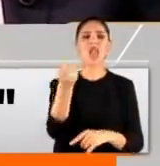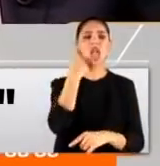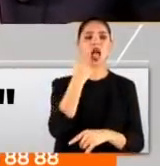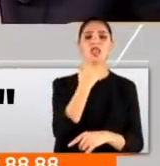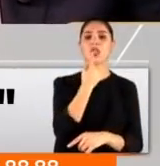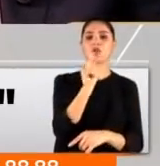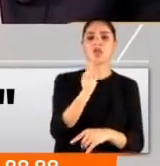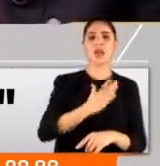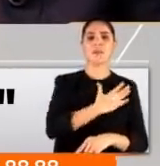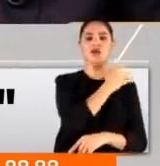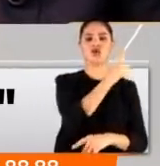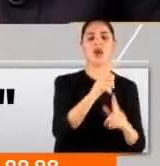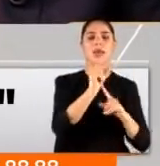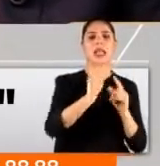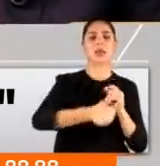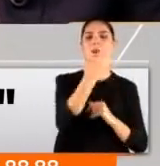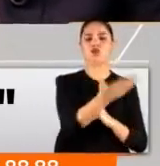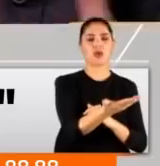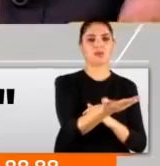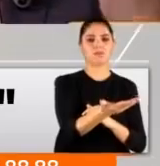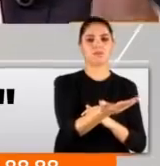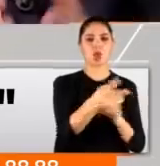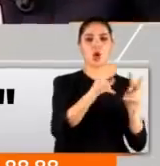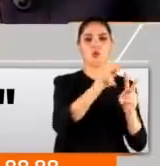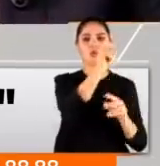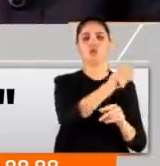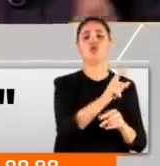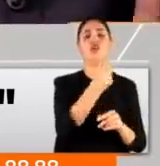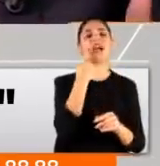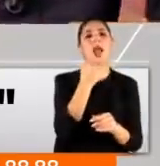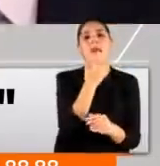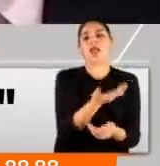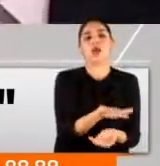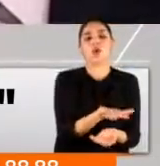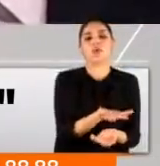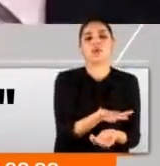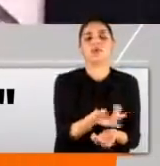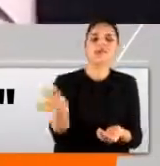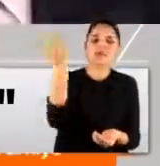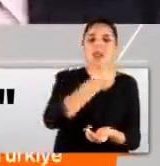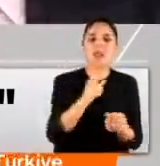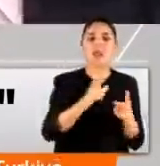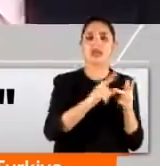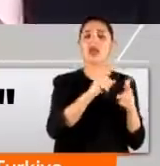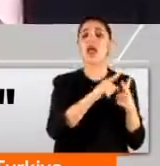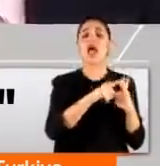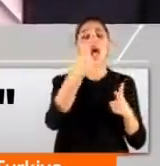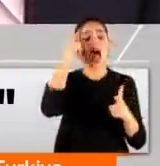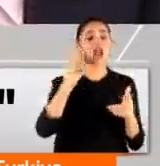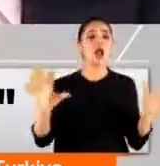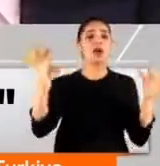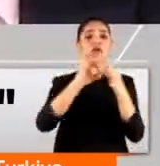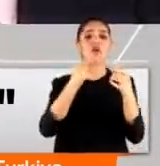diyemeyen CHP'li il başkanı. Mustafa Kemal diyor sanki okul arkadaşı. İki, Azerbaycan'la ilgili